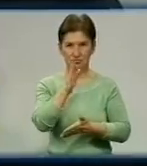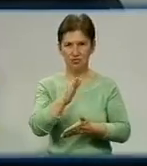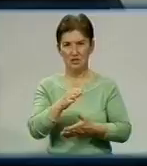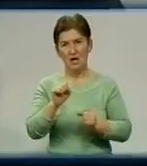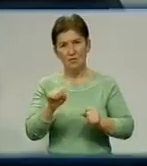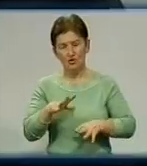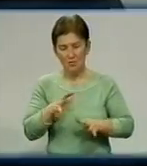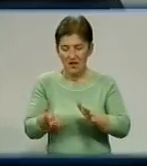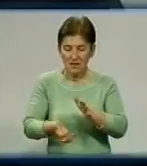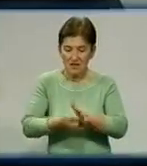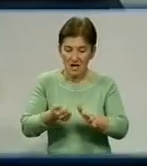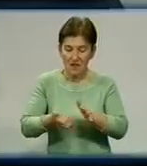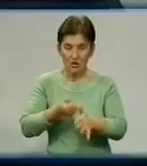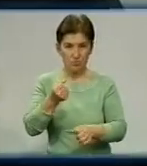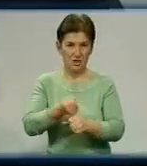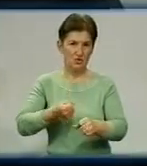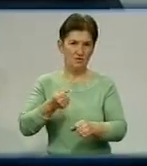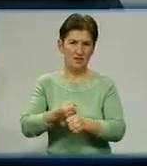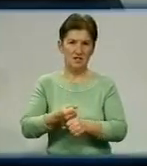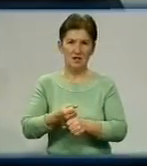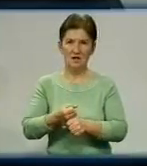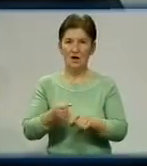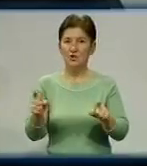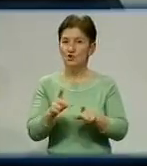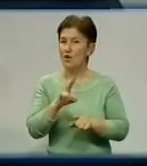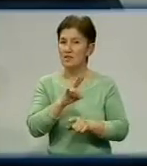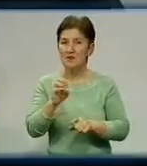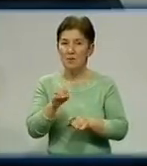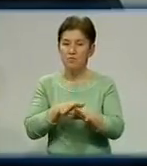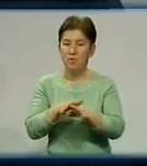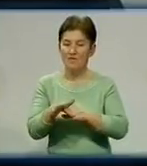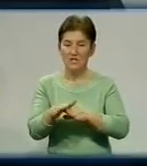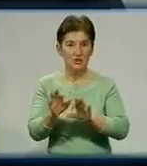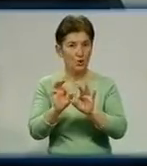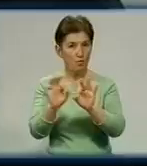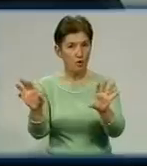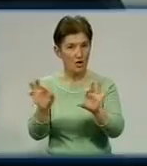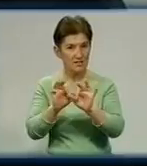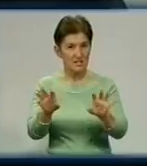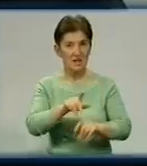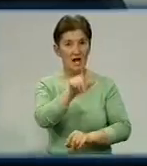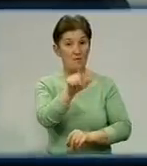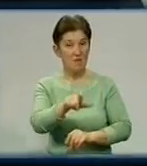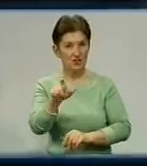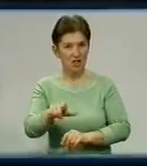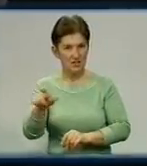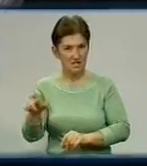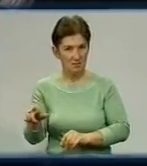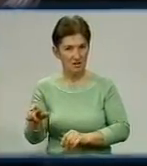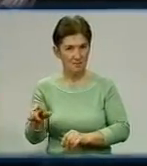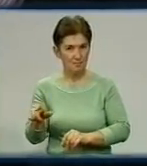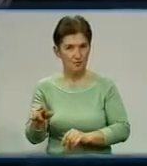недопрацювання, тому що ми просто не повністю пояснили мешканці з цього приводу, що